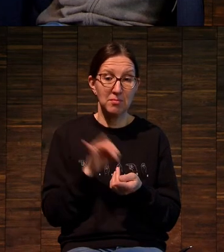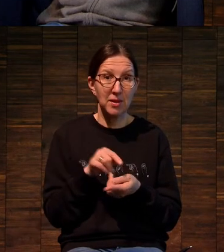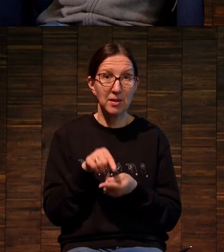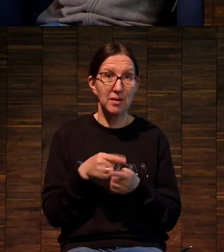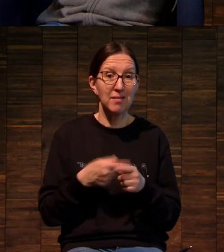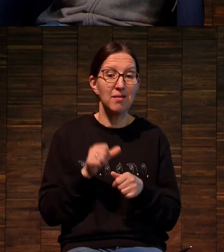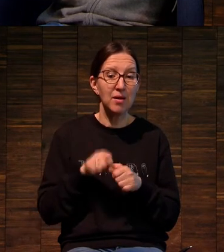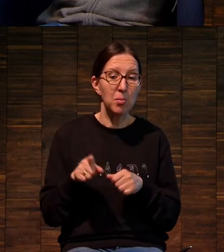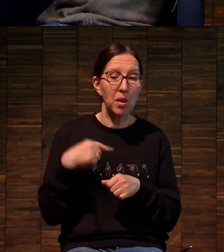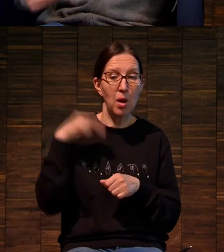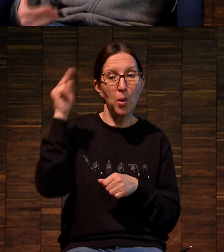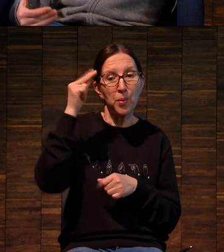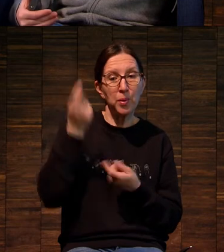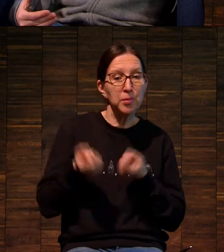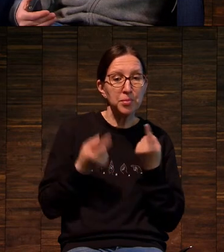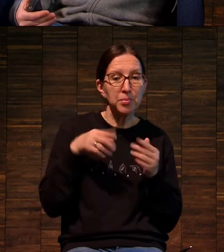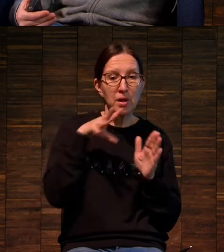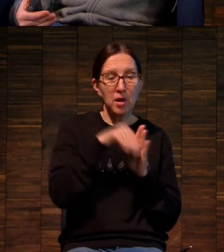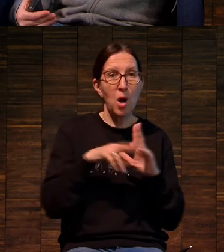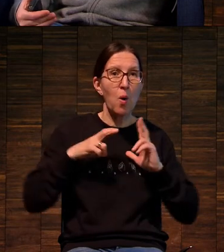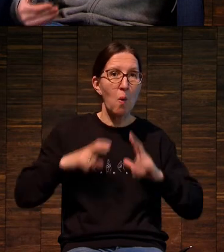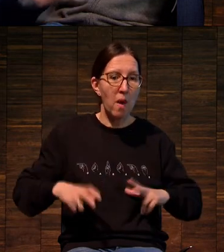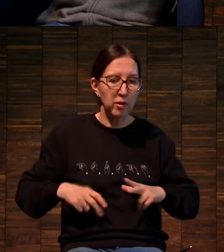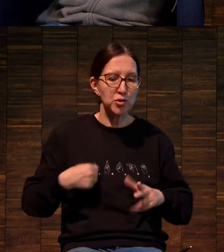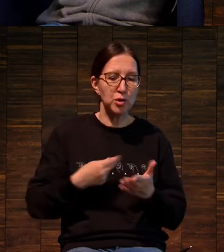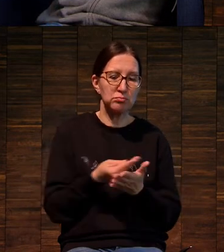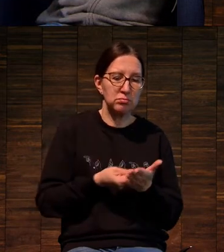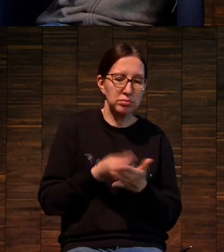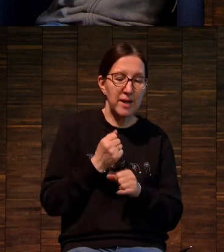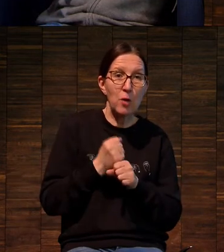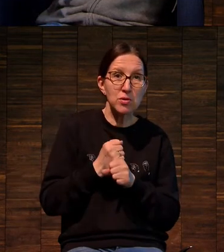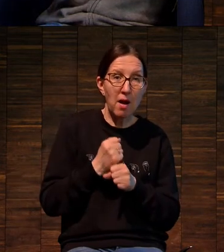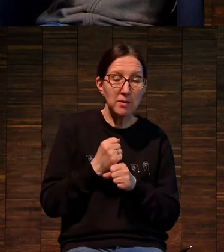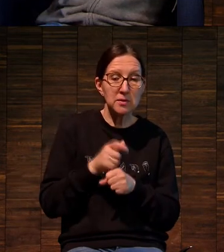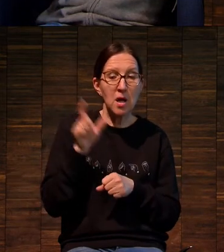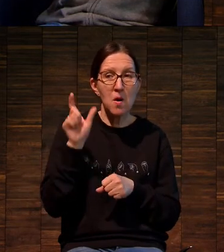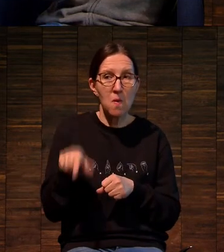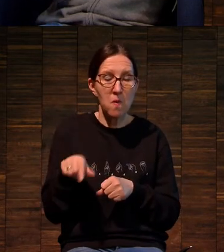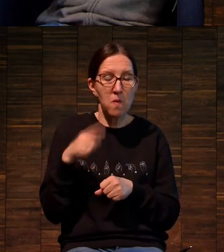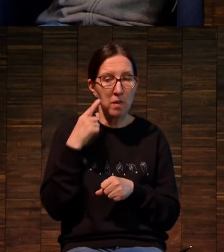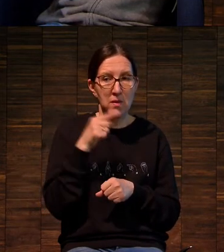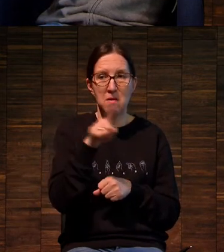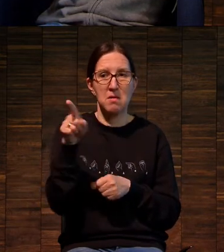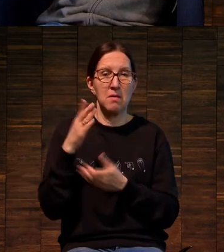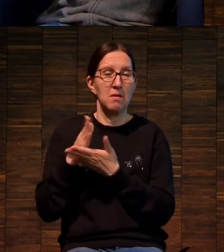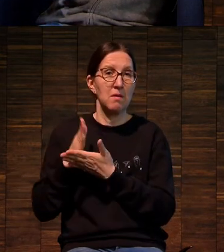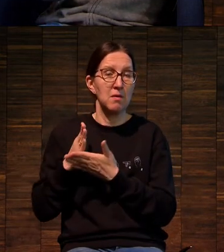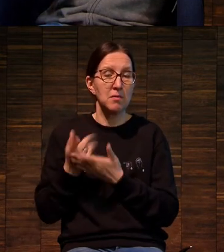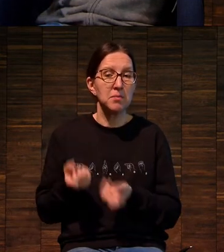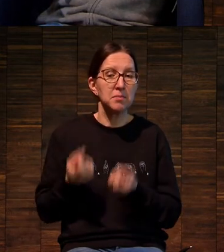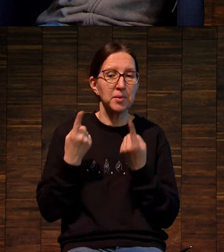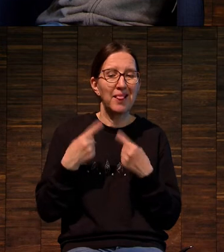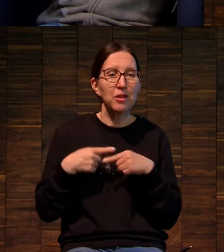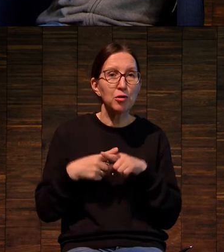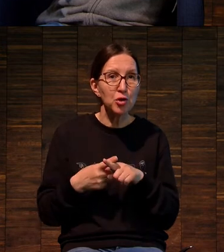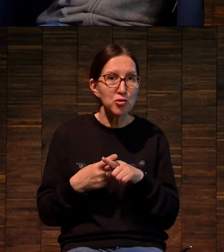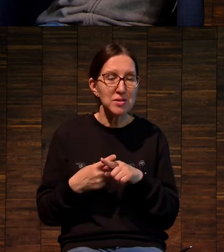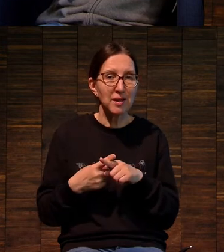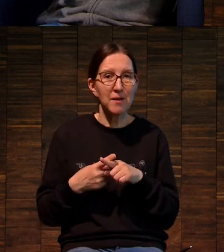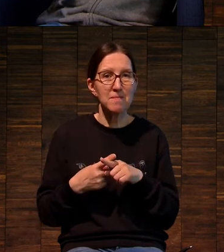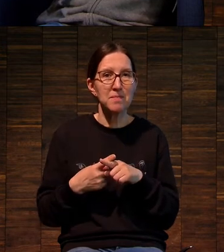обучаясь в колледже иллюстрации, он где-то сталкивался с техническими